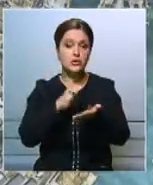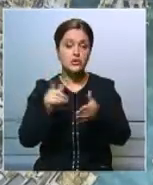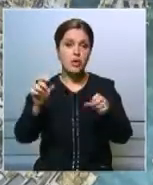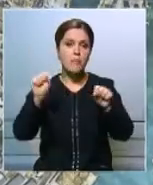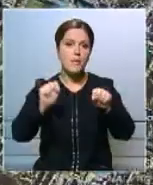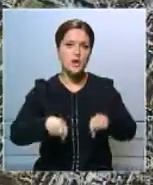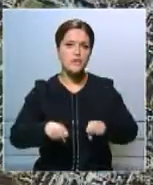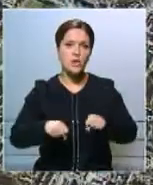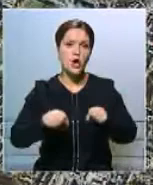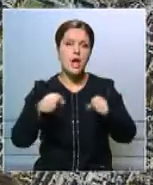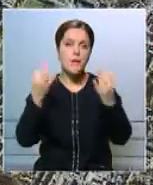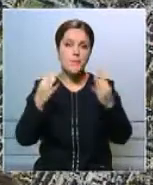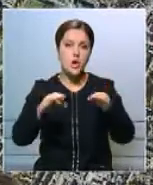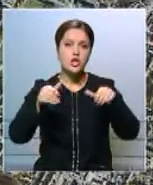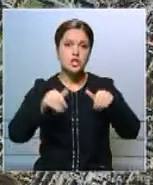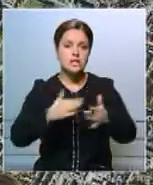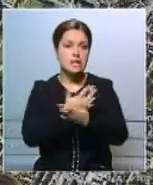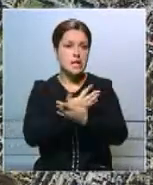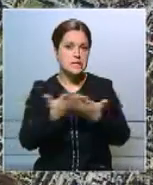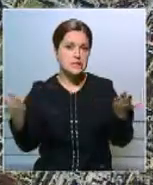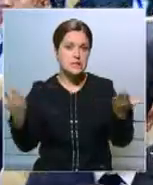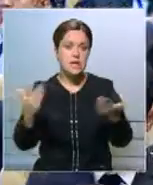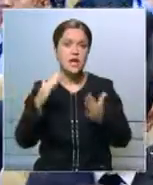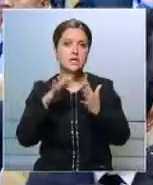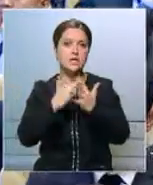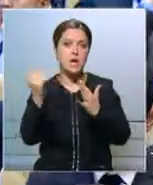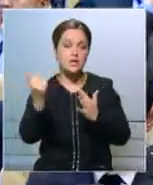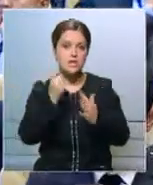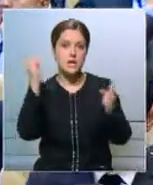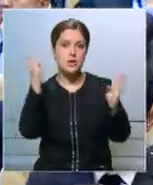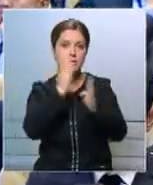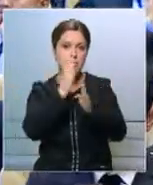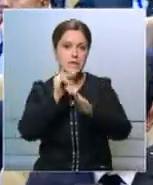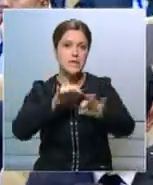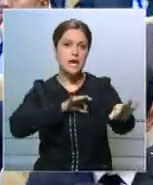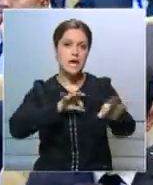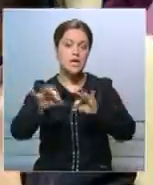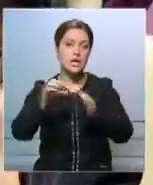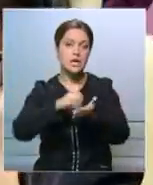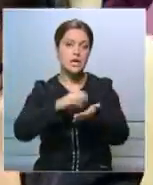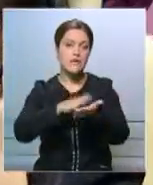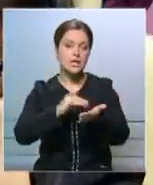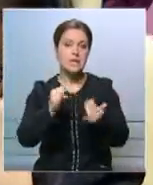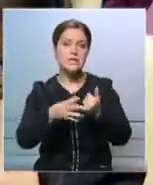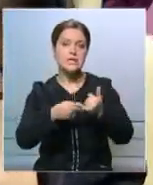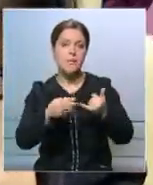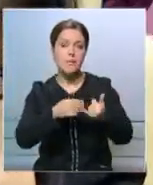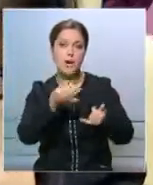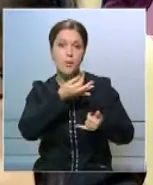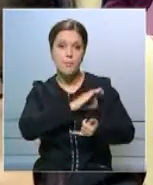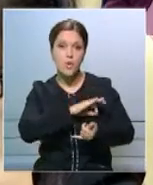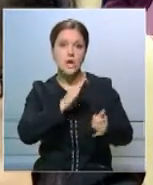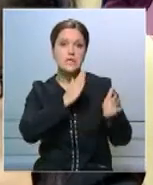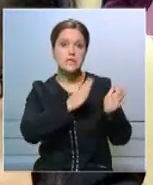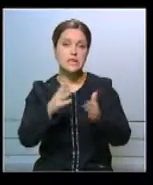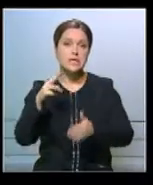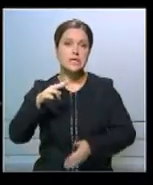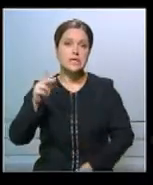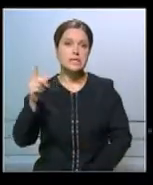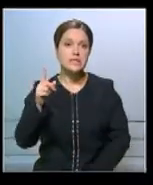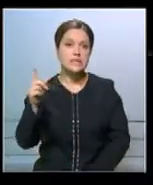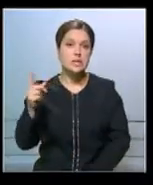решить различные задачи сельского хозяйства, экологии, картографии и недропользования. Система ДЗЗ уже